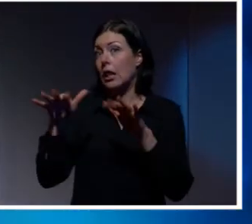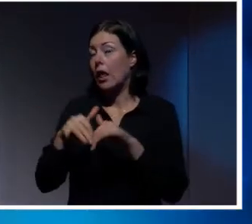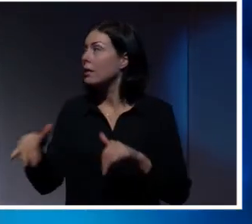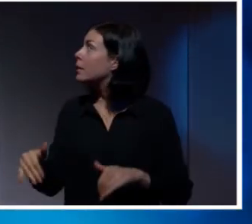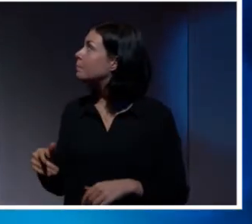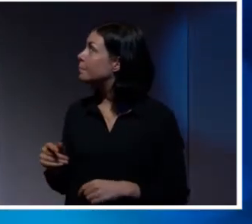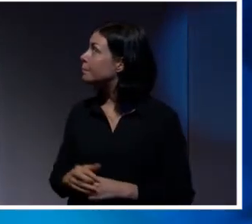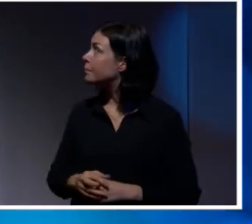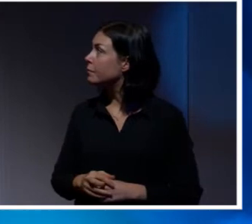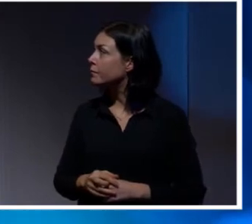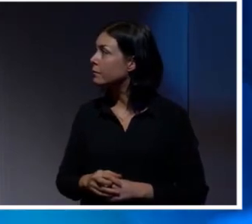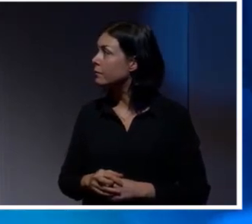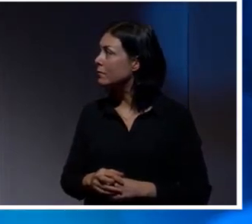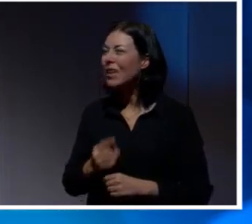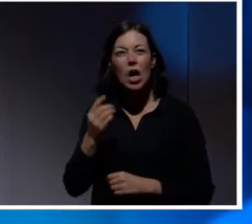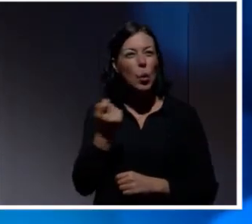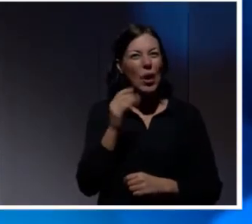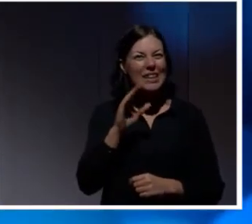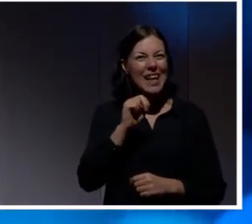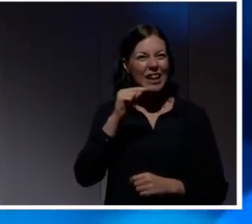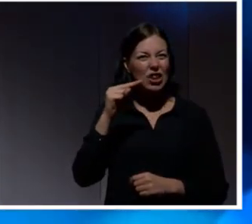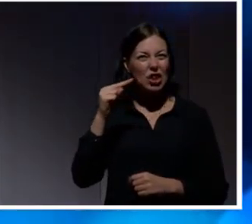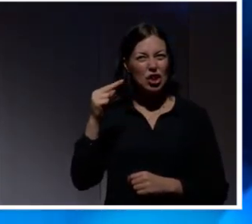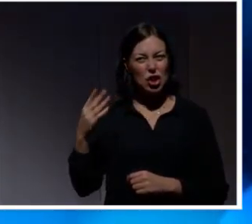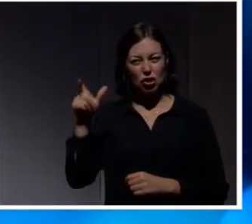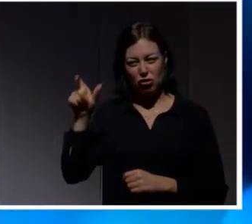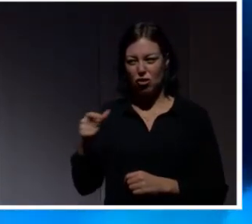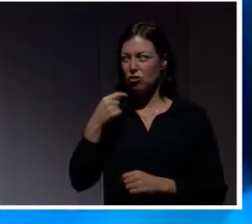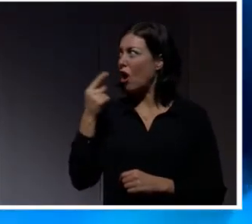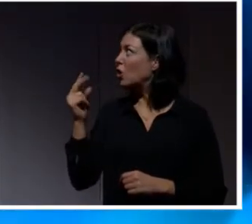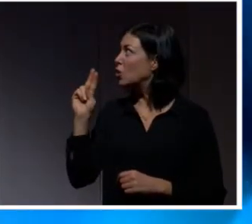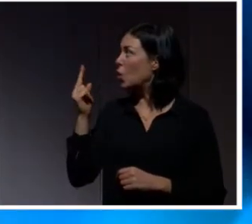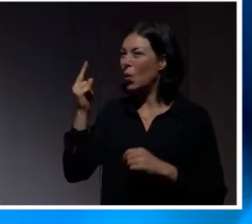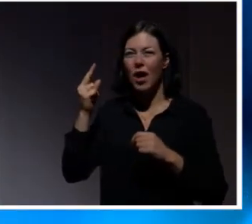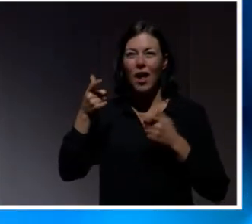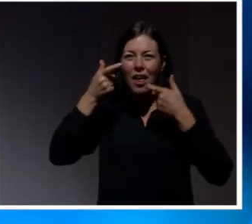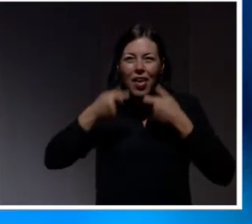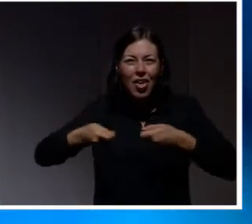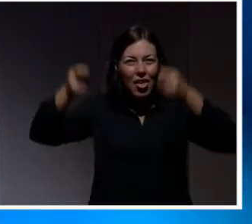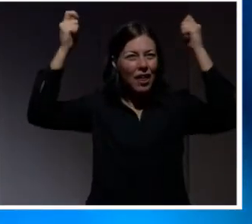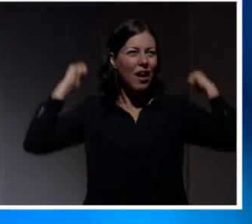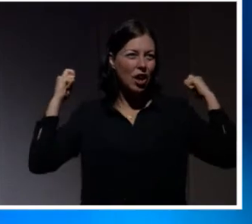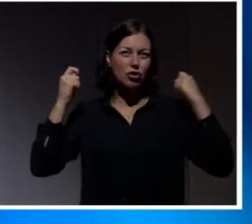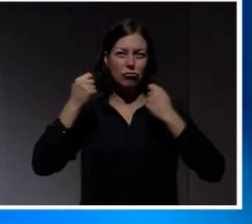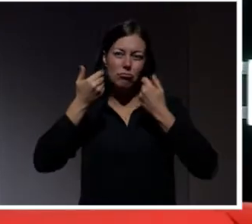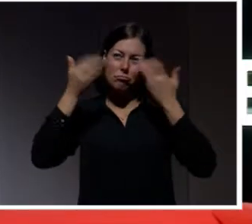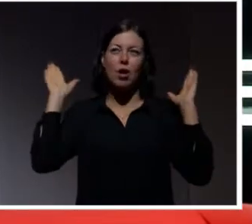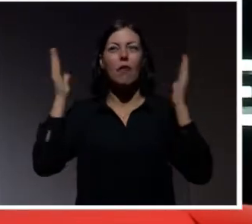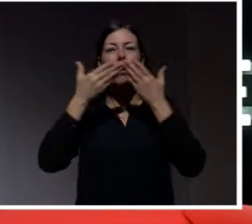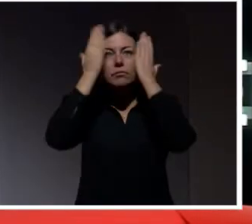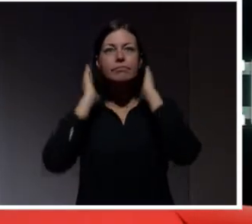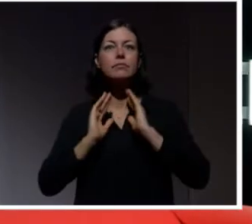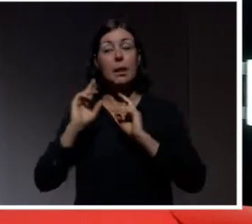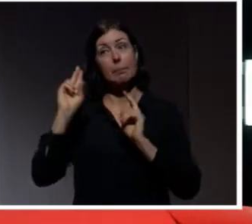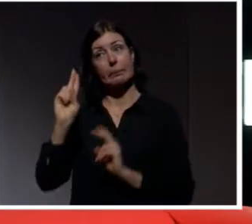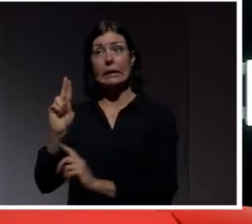Det här var ju också någonting Jenny sa. Nu har jag tagit av honom hodden, för vi har passerat det faktiskt. Men det här var ju en realitet